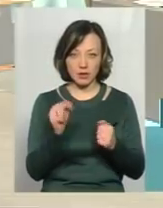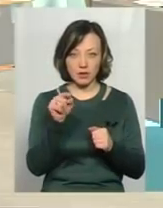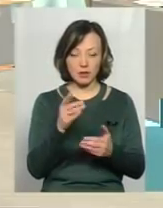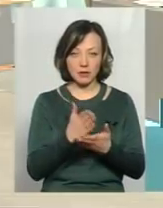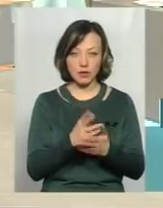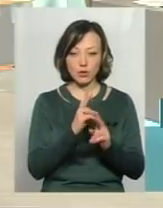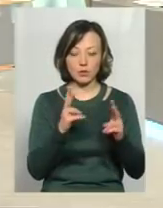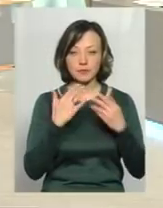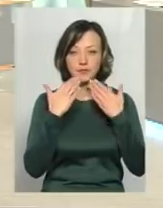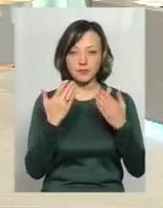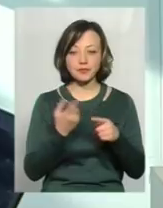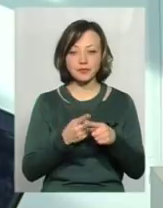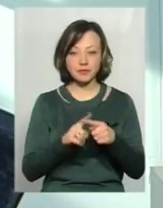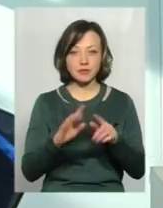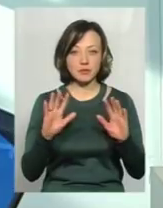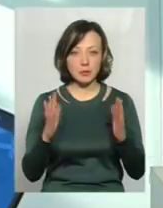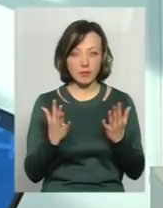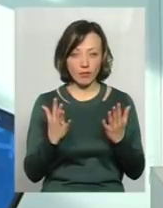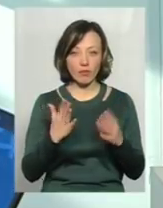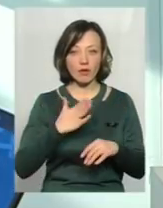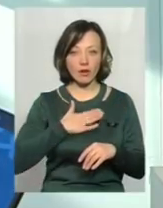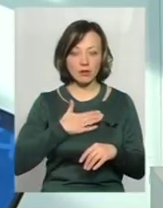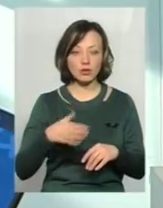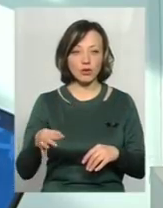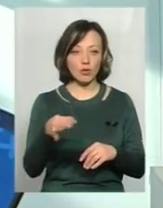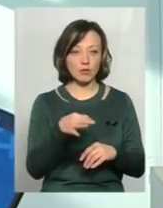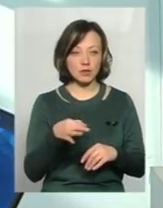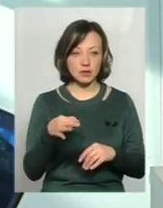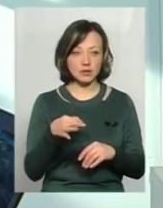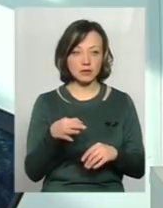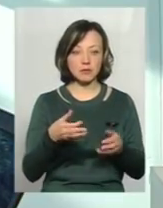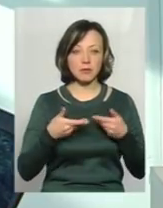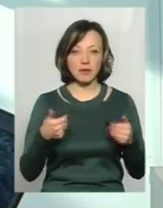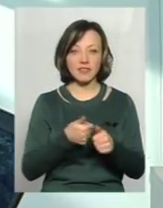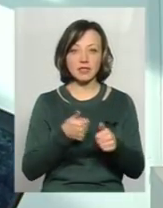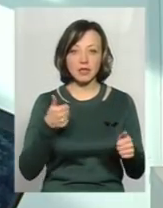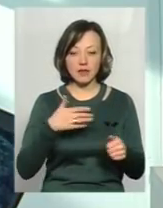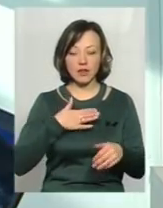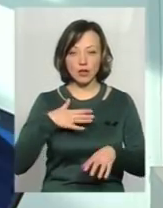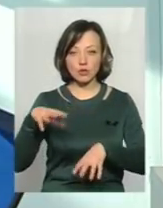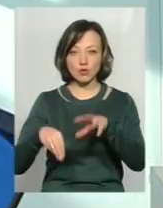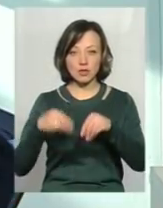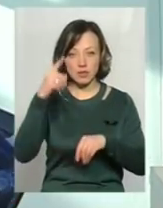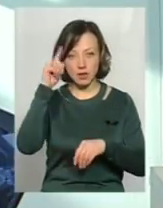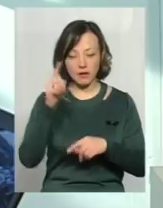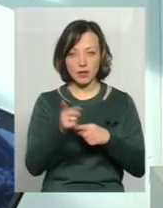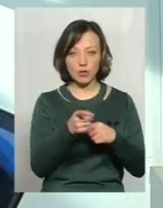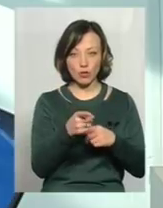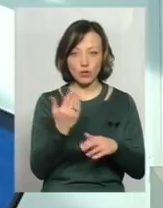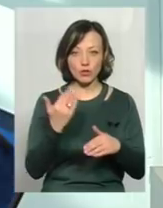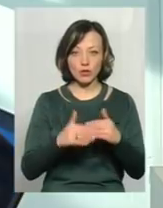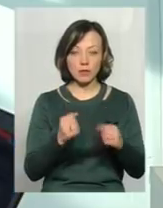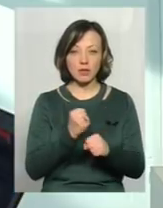є доковлення. В даному випадку, наша область, тут ми відстаємо від наших сусідів, ми знаємо, що в Тернополі вже